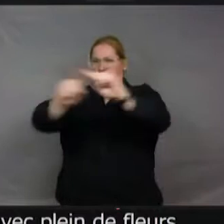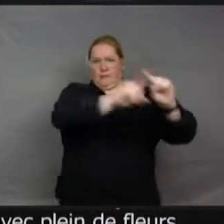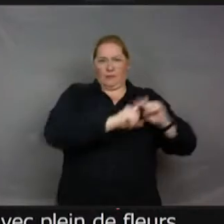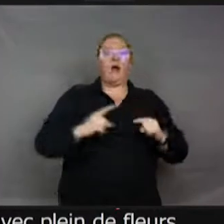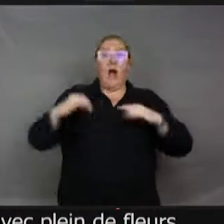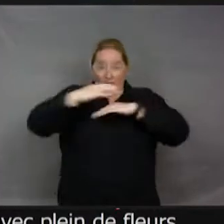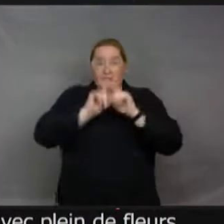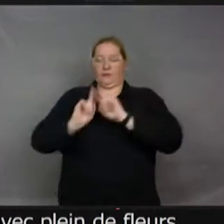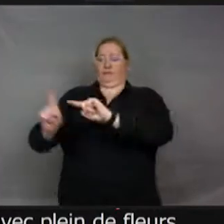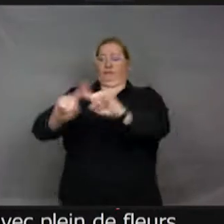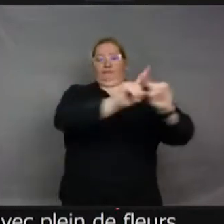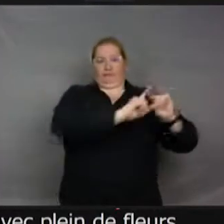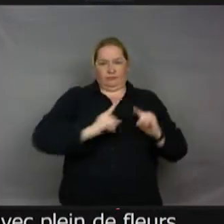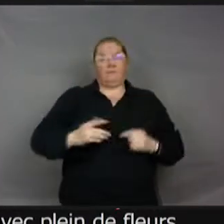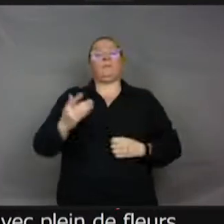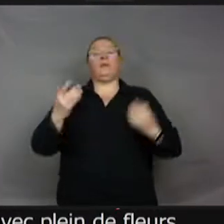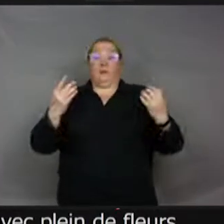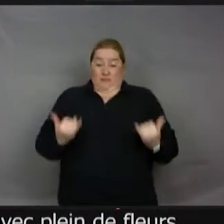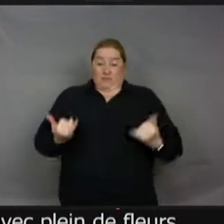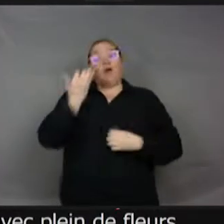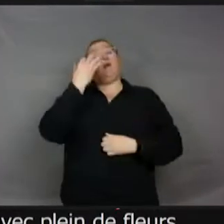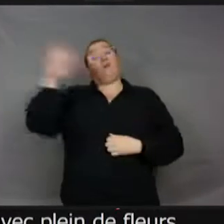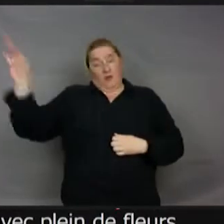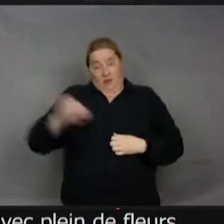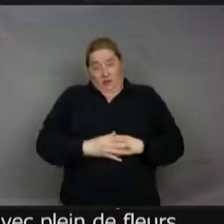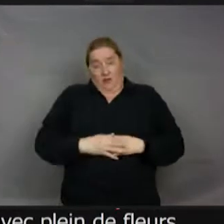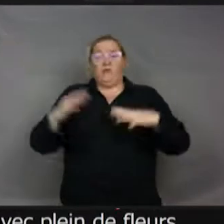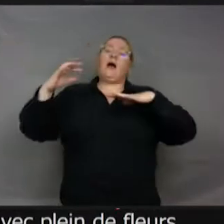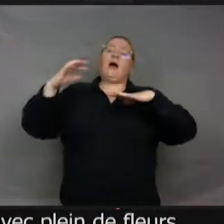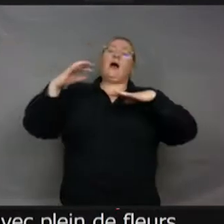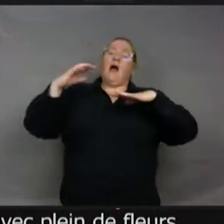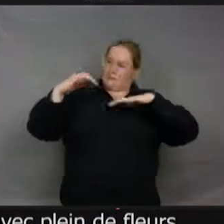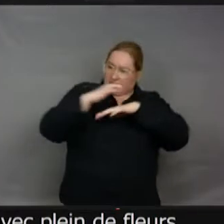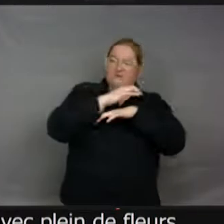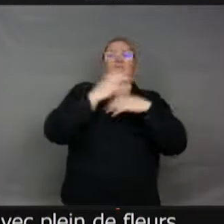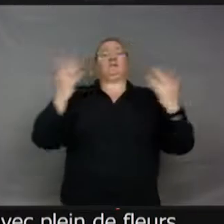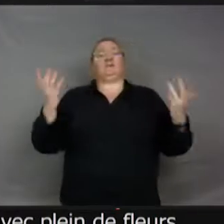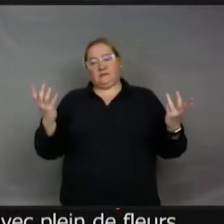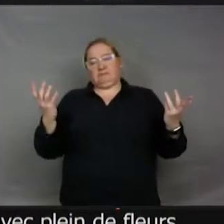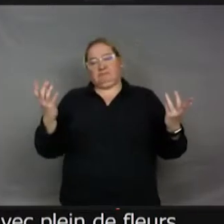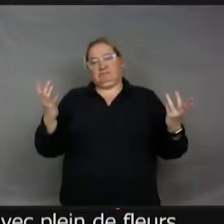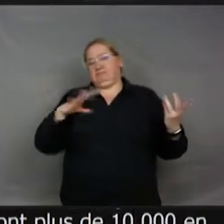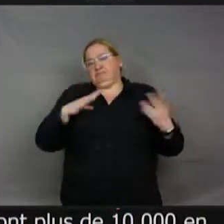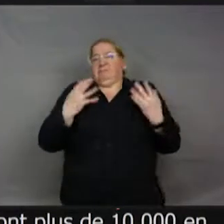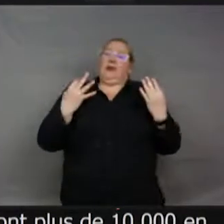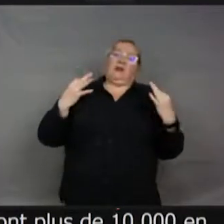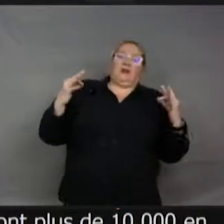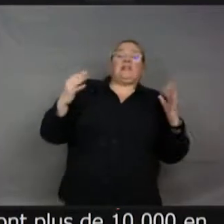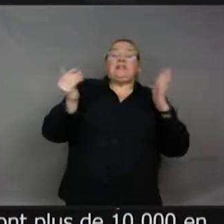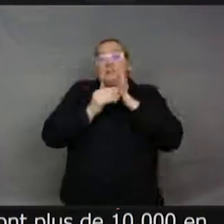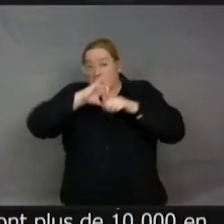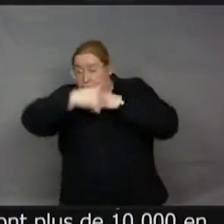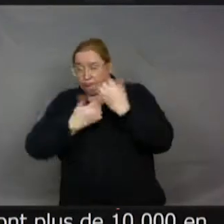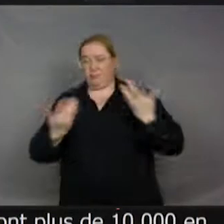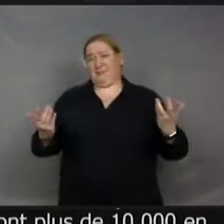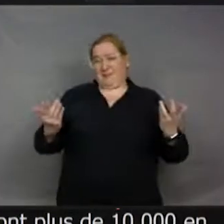entre plus de 10 000 en France, il y a l'abeille domestique,'est une espèce, alors il y beaucoup d'individus dans une rue, et sinon, y a en France, rien qu'en France,